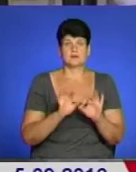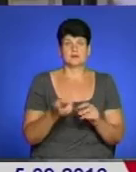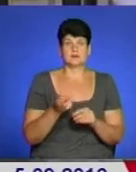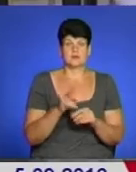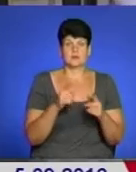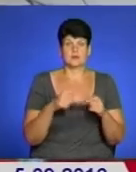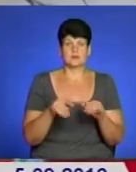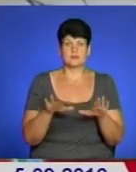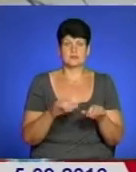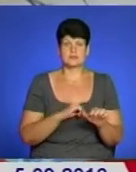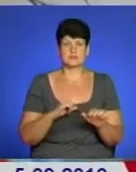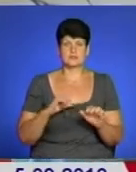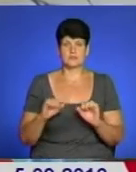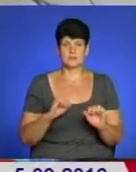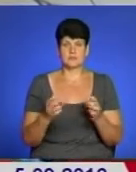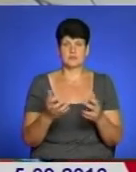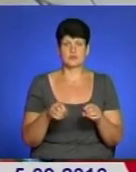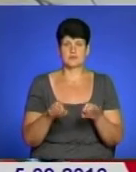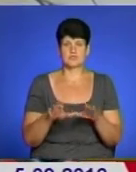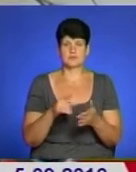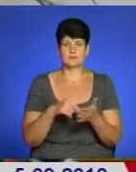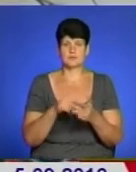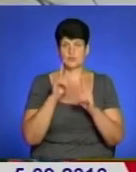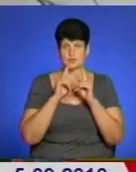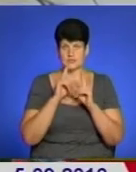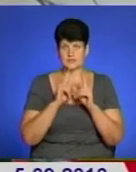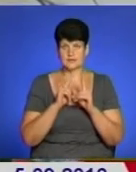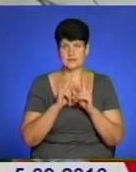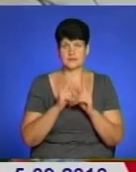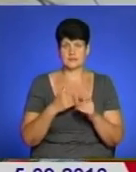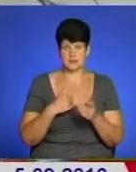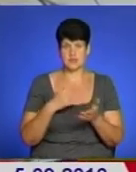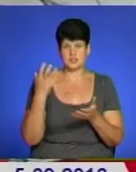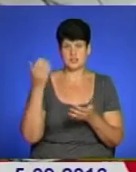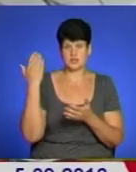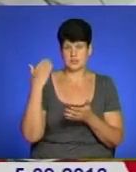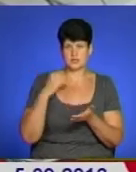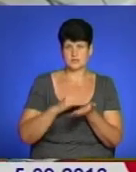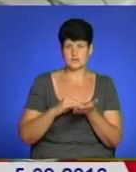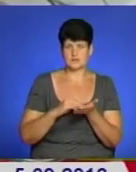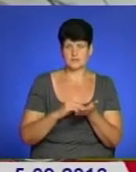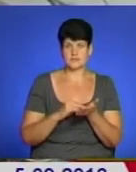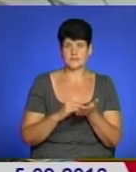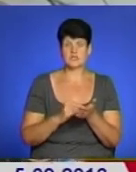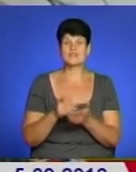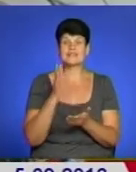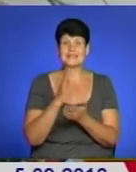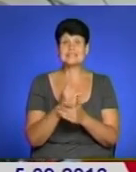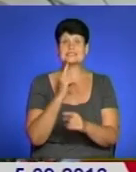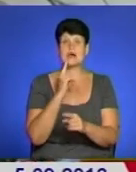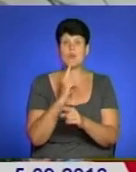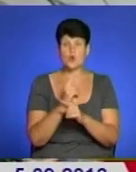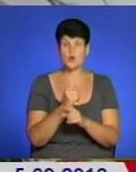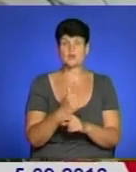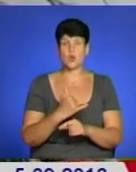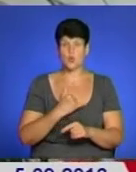самоврядування. Приймто річнє міської ради, відповідне річнє сесійне, яке я самовиносив ще раніше, кілька років тому, що є заборона. В